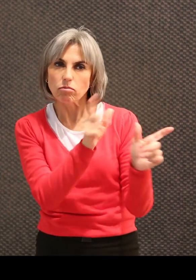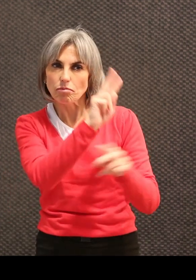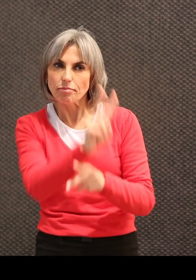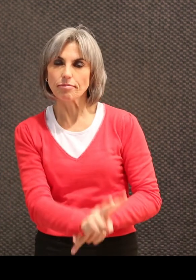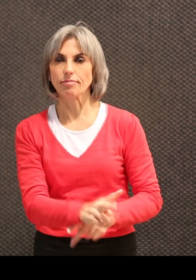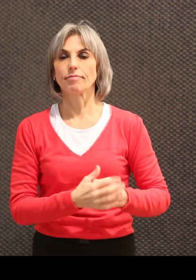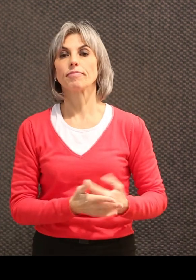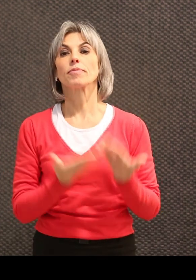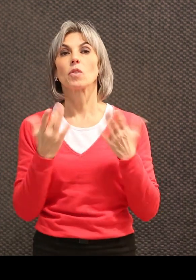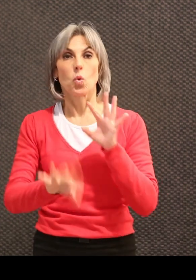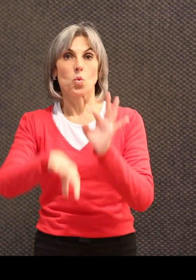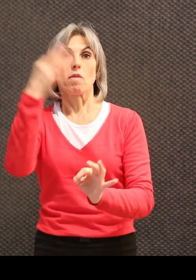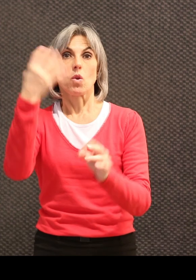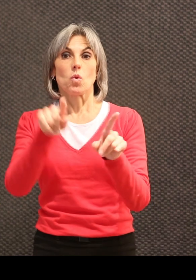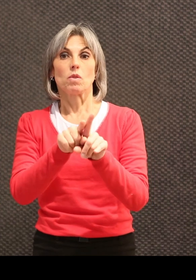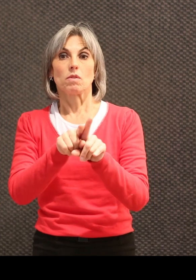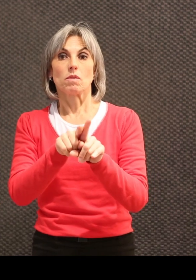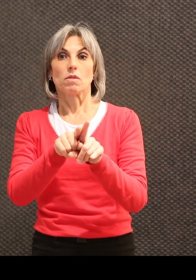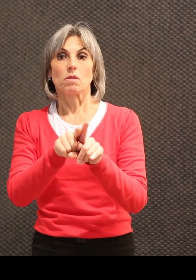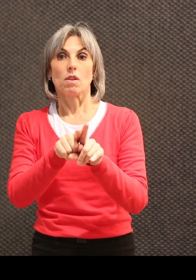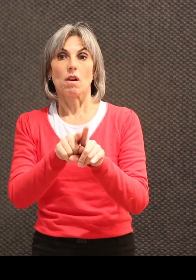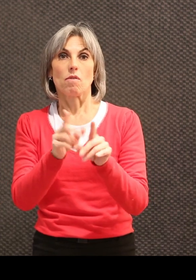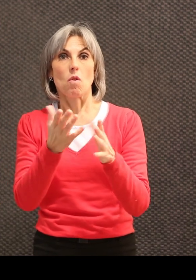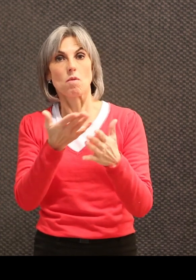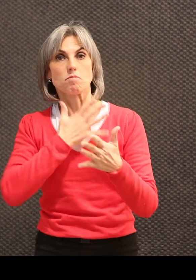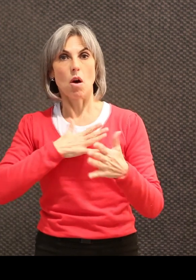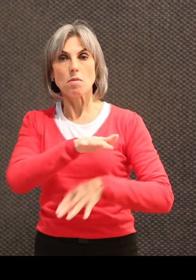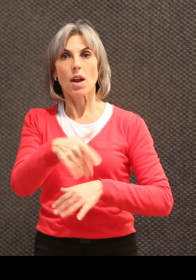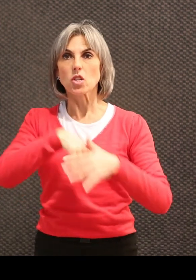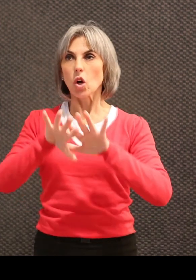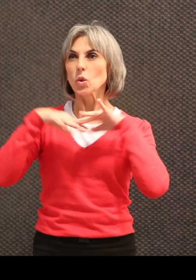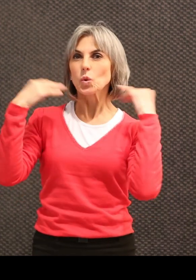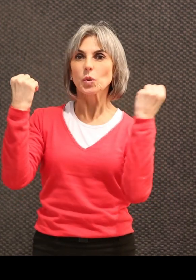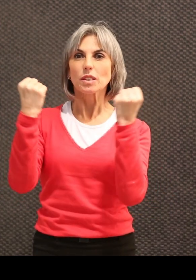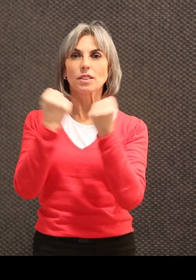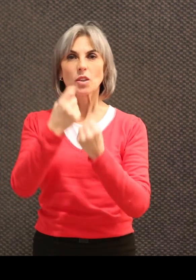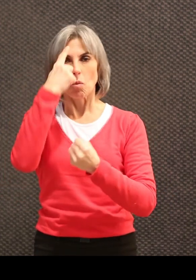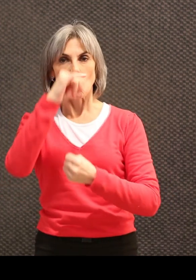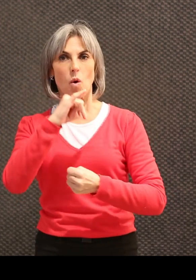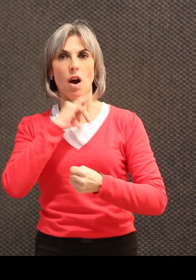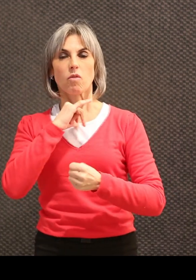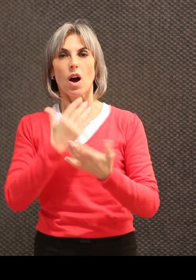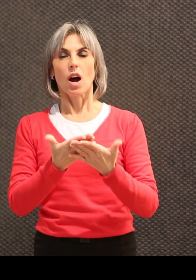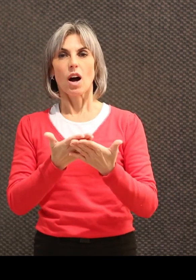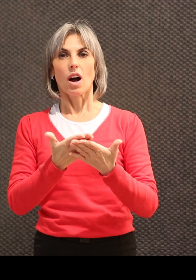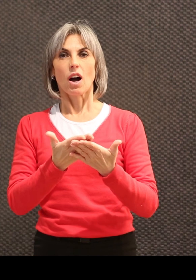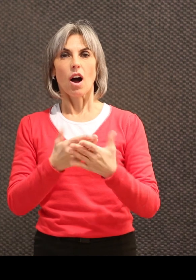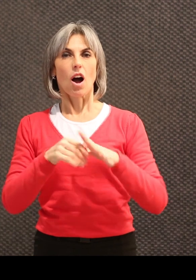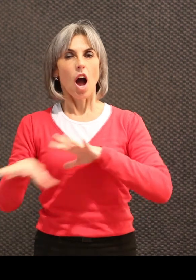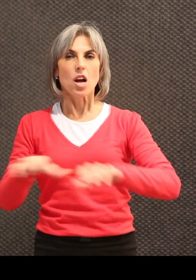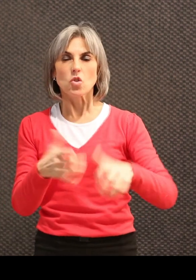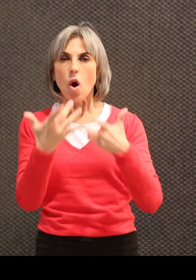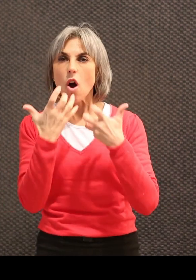handicap. Et c'est trouver aussi le relais auprès de la société pour que la personne puisse réaliser toutes les actions